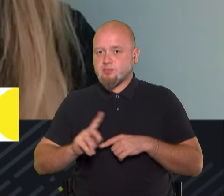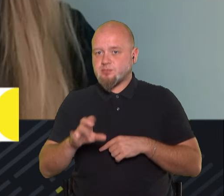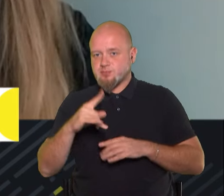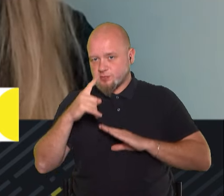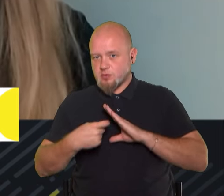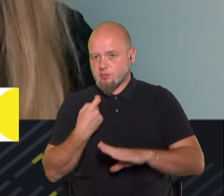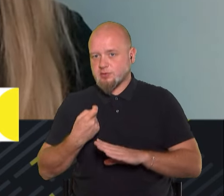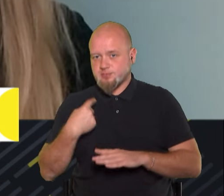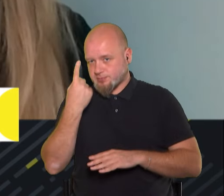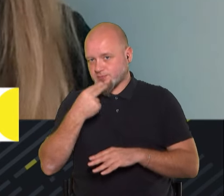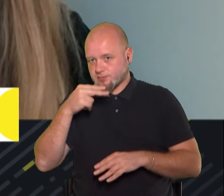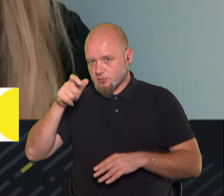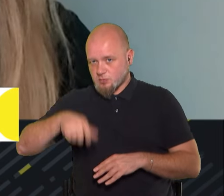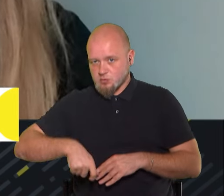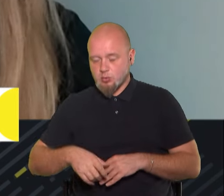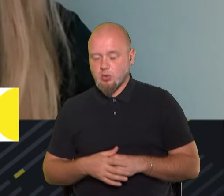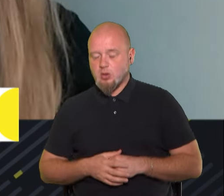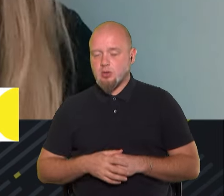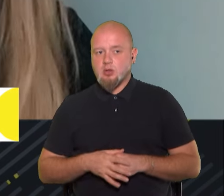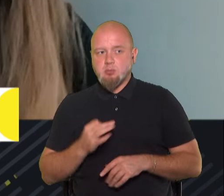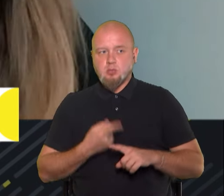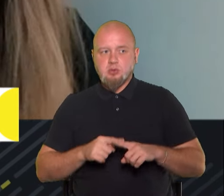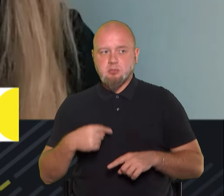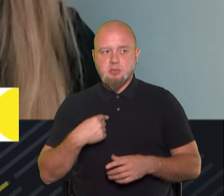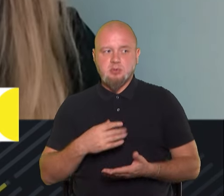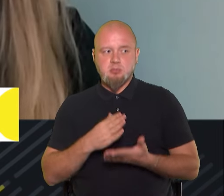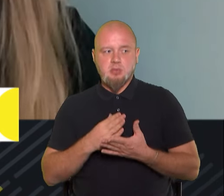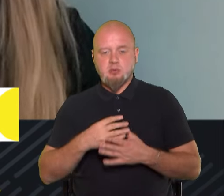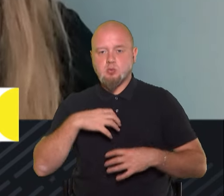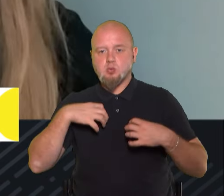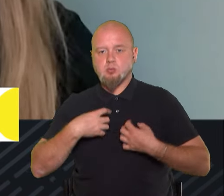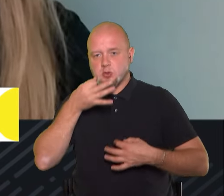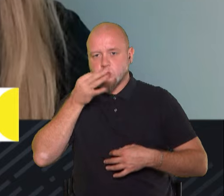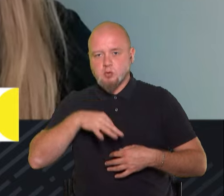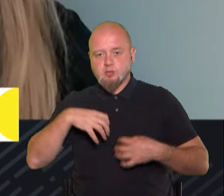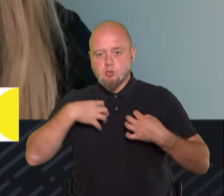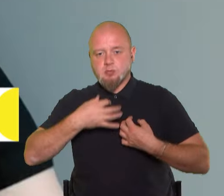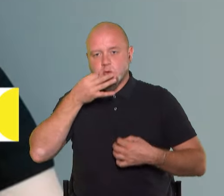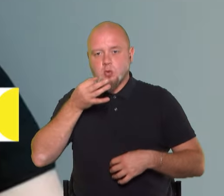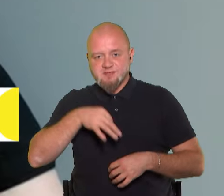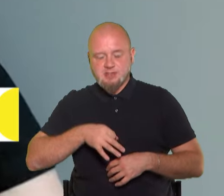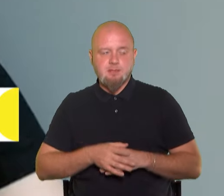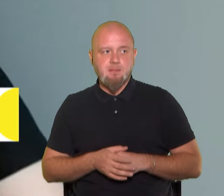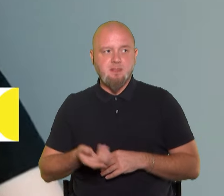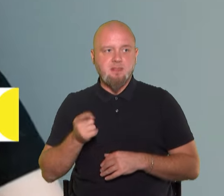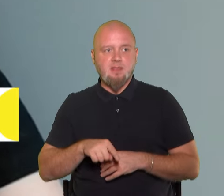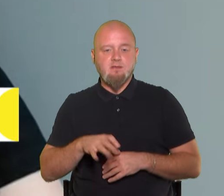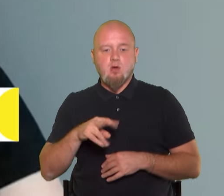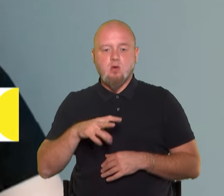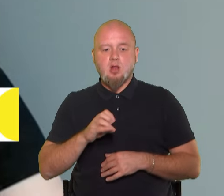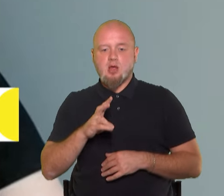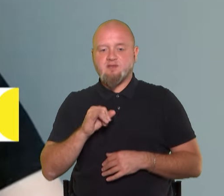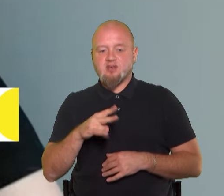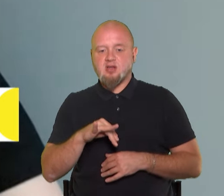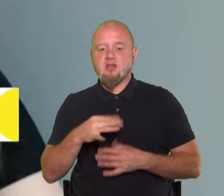встановити безпосередньо винну особу. Проте ми маємо сумний досвід. Сумний досвід навіть Поленівки,